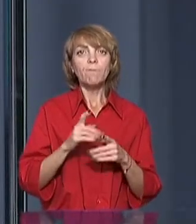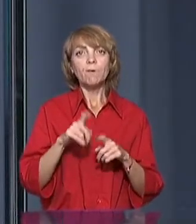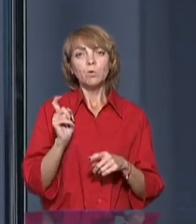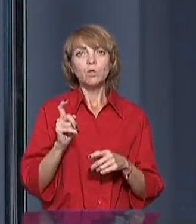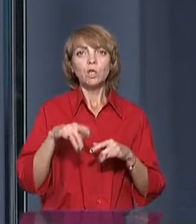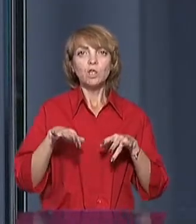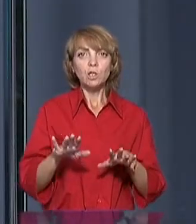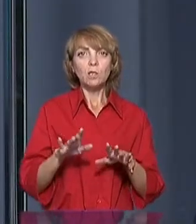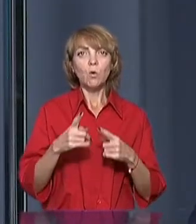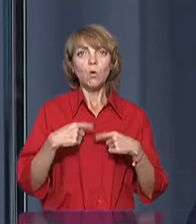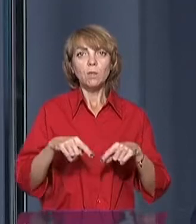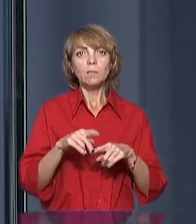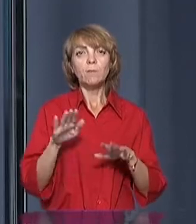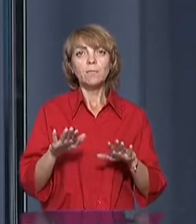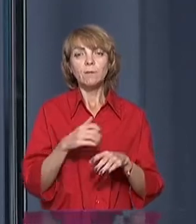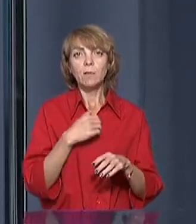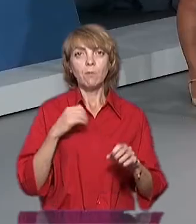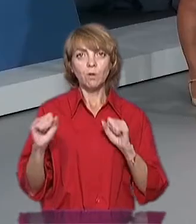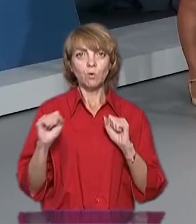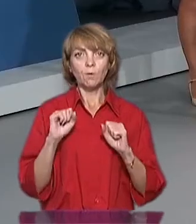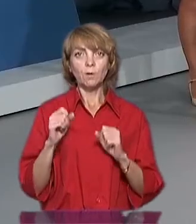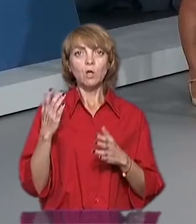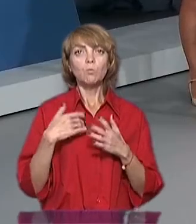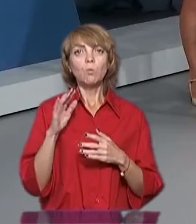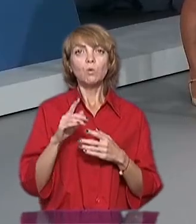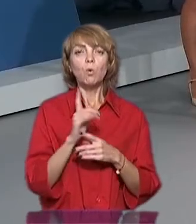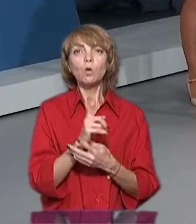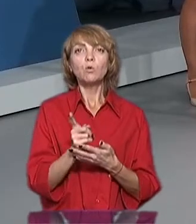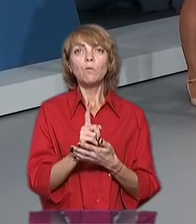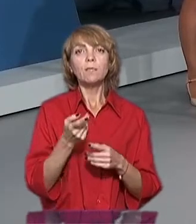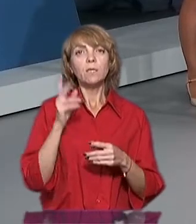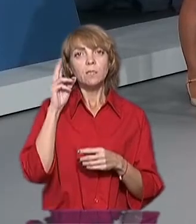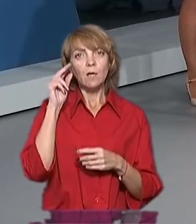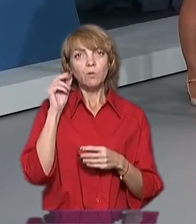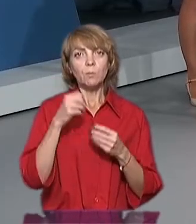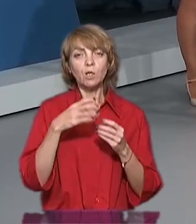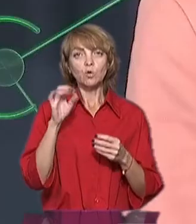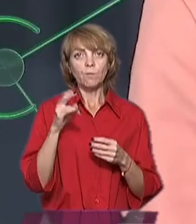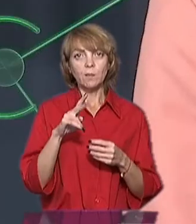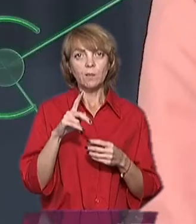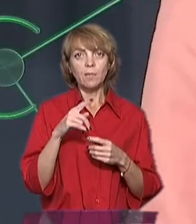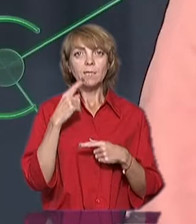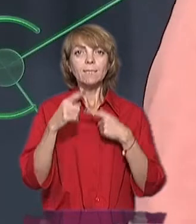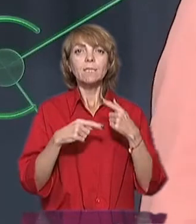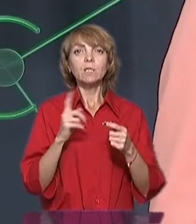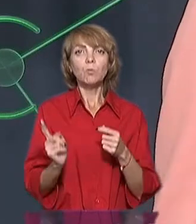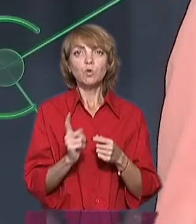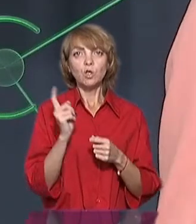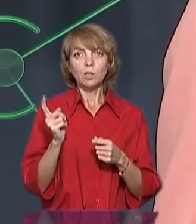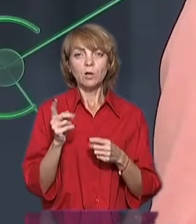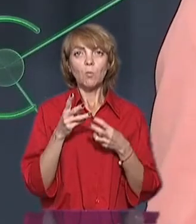рішення органів місцевого самоврядування. Якщо ми будемо орієнтуватися на дату 15 жовтня, традиційний початок